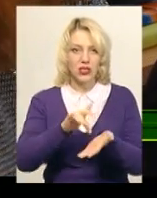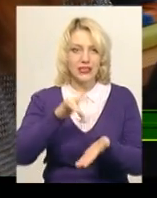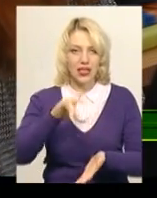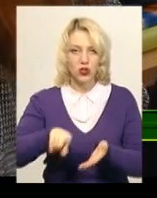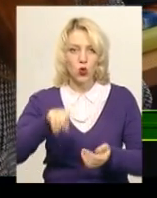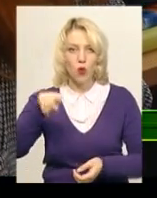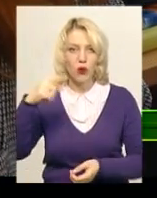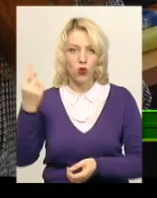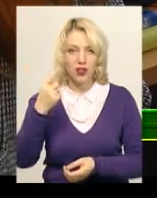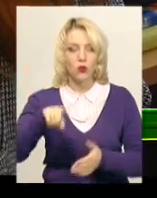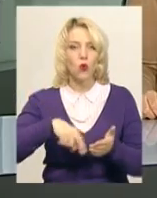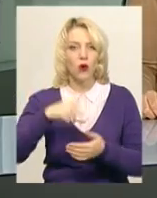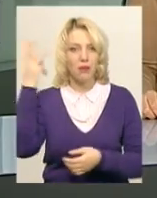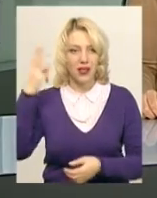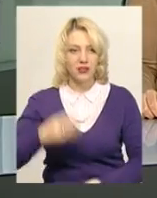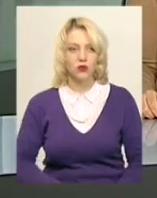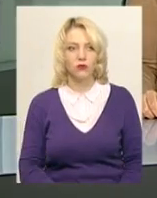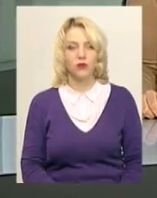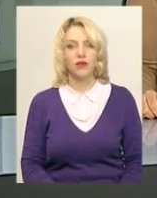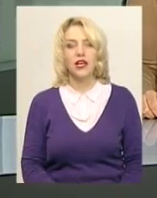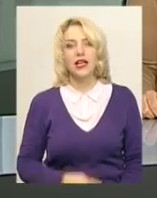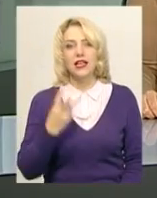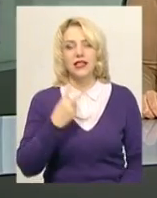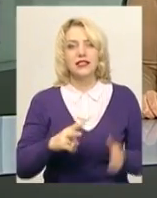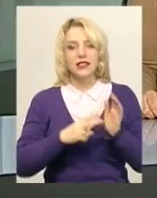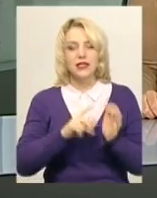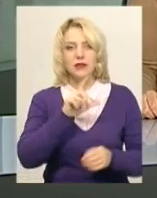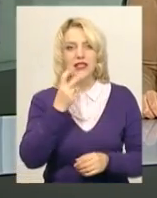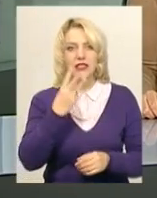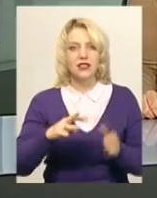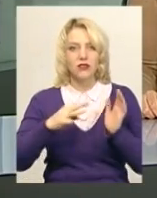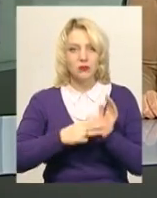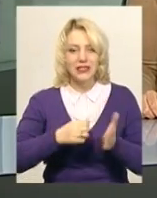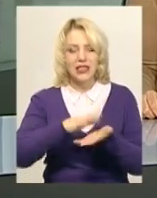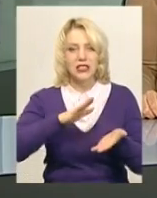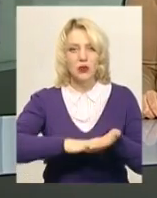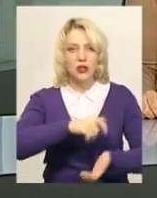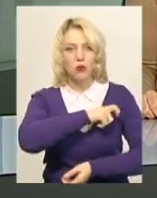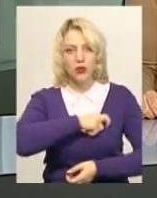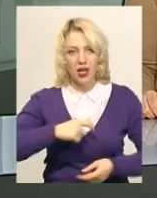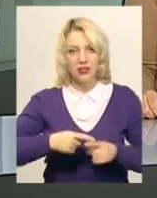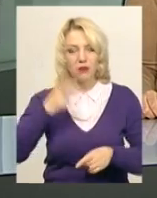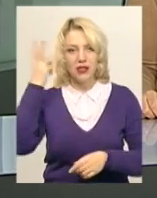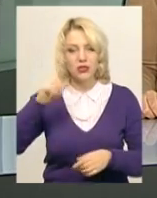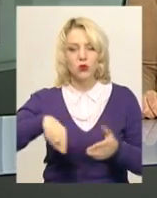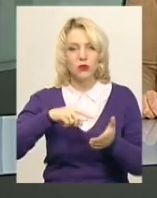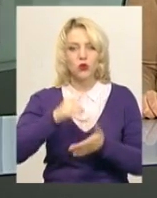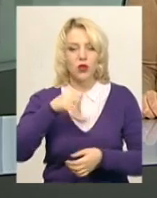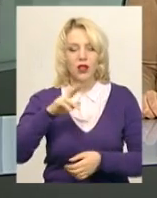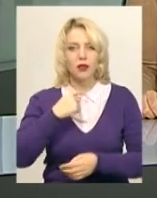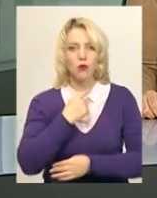один у Хмельницькому. 37 із 38 зареєстрованих депутатів Хмельницької міської ради